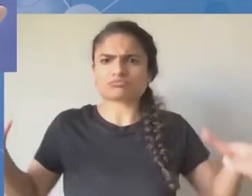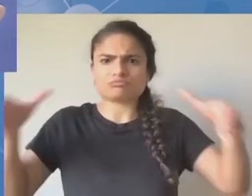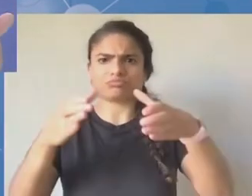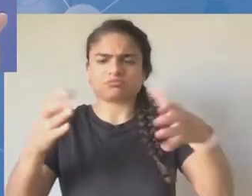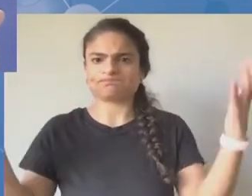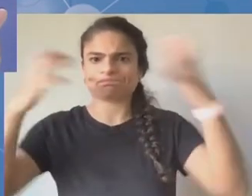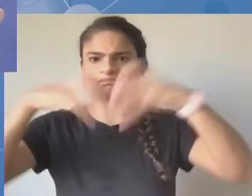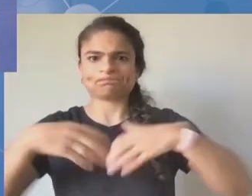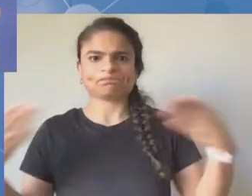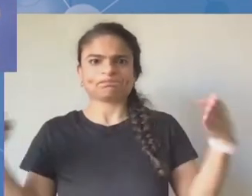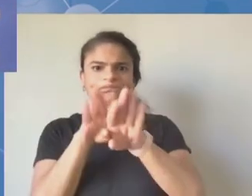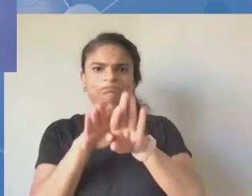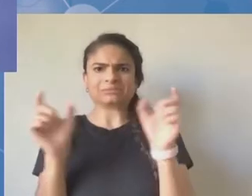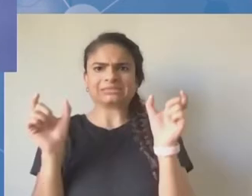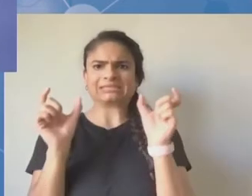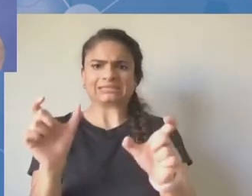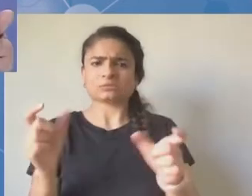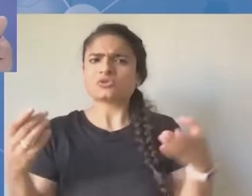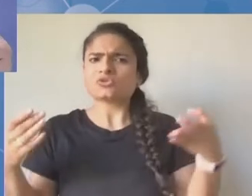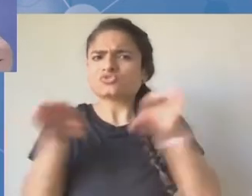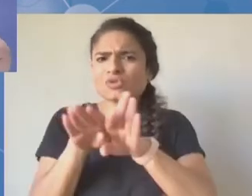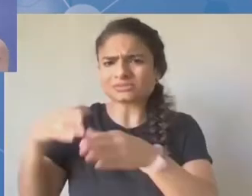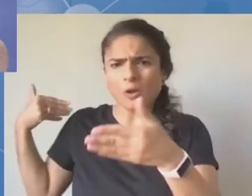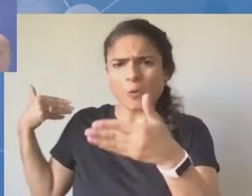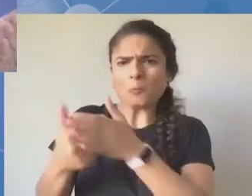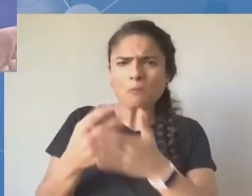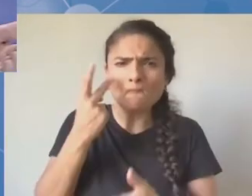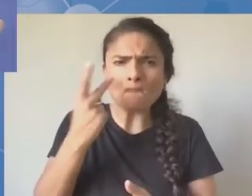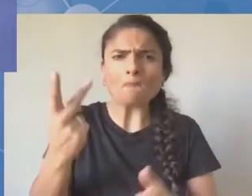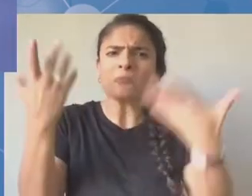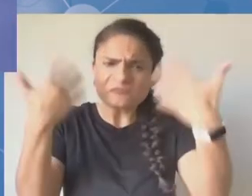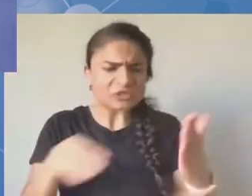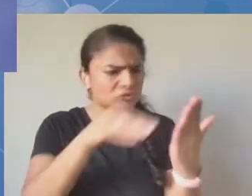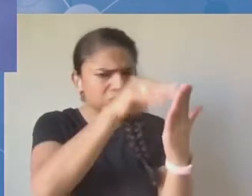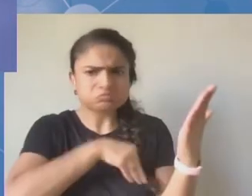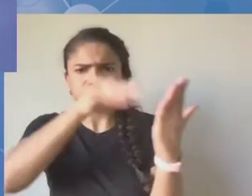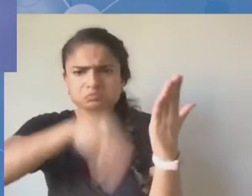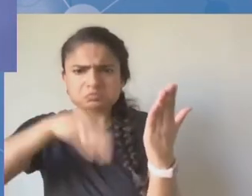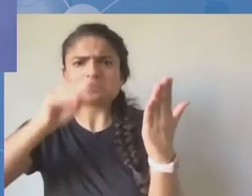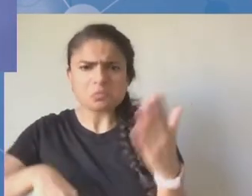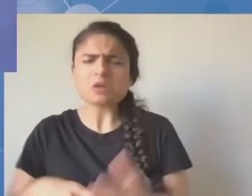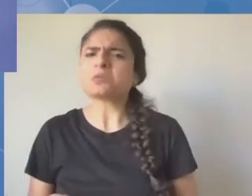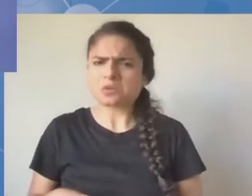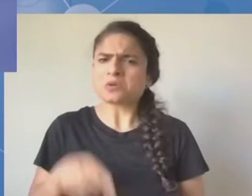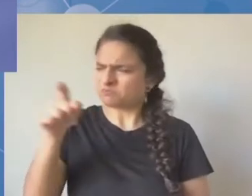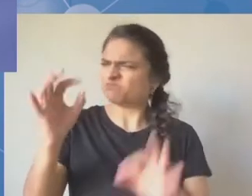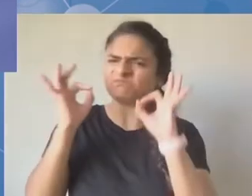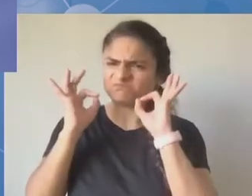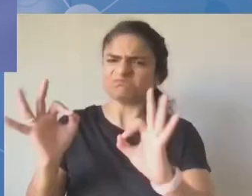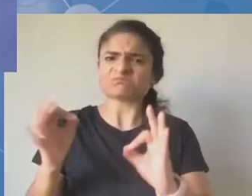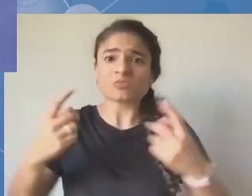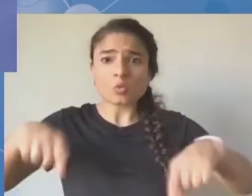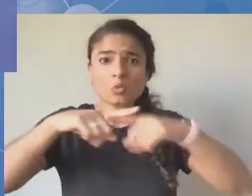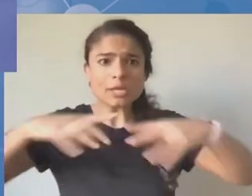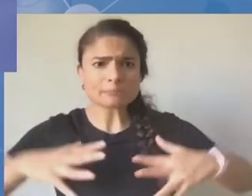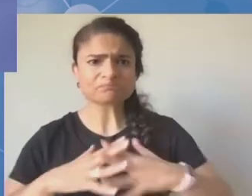przygotowywanym w ramach tego szczytu. Oczywiście są to wydarzenia bardzo negatywne, należy je podkreślać, należy o